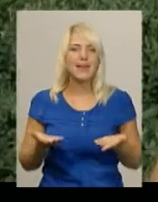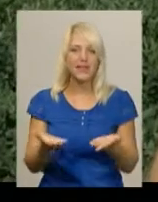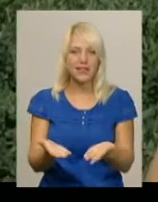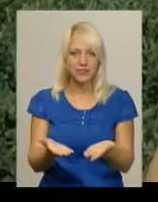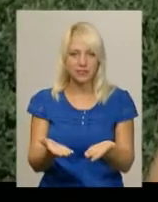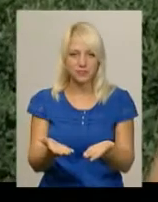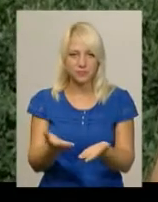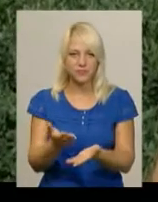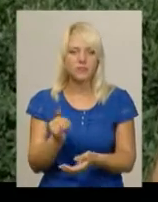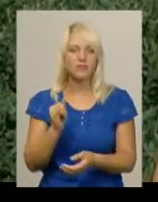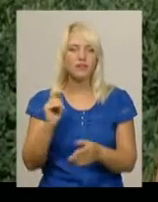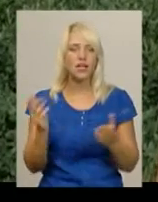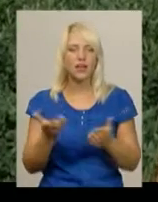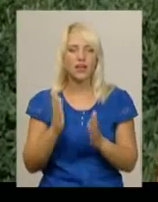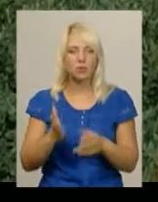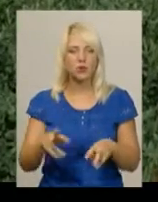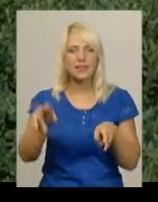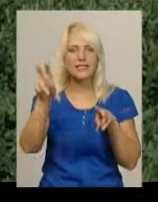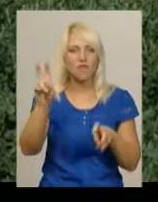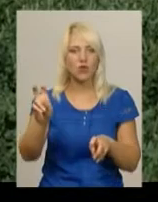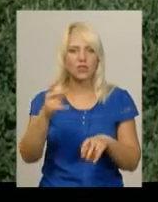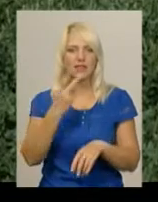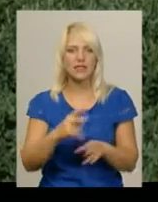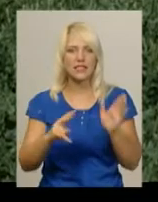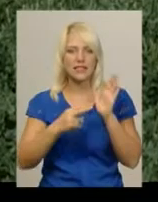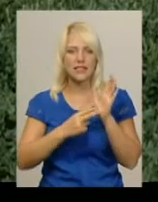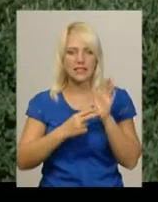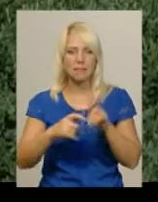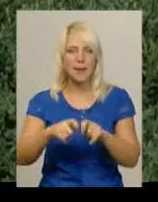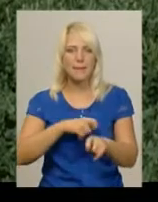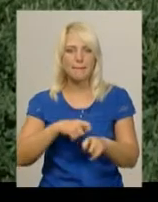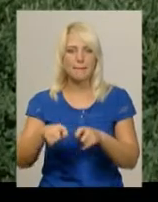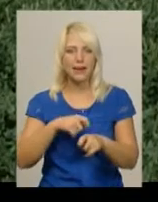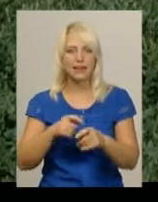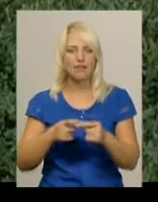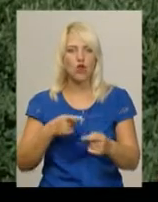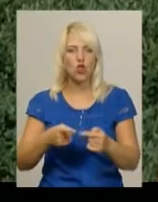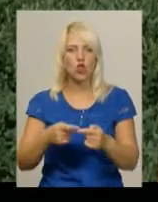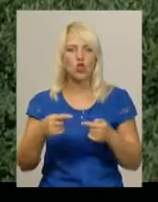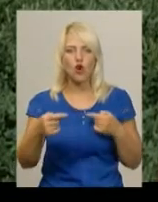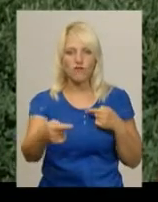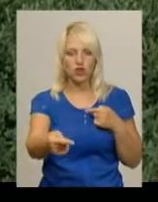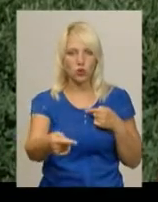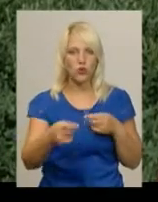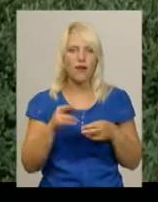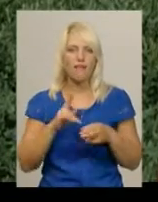який буде символічно 27 метрів довжиною, як і наша